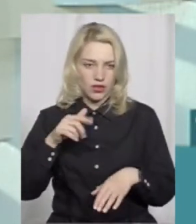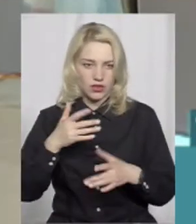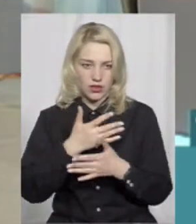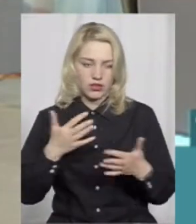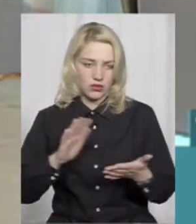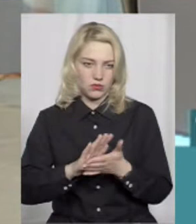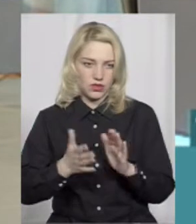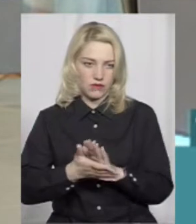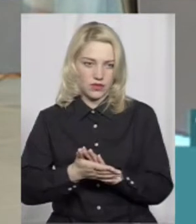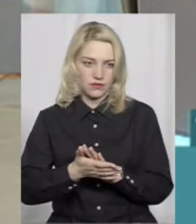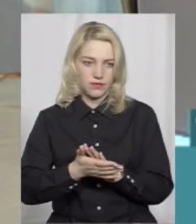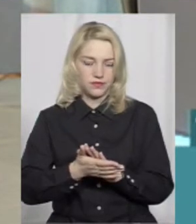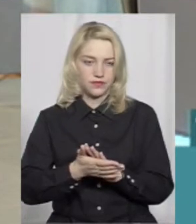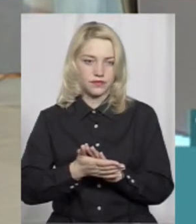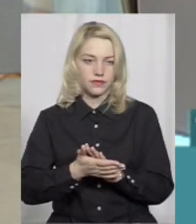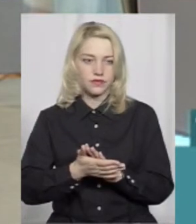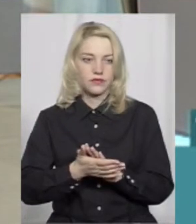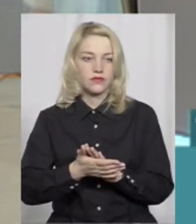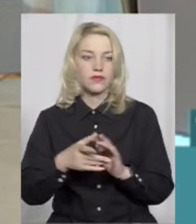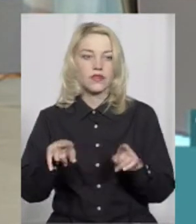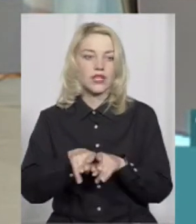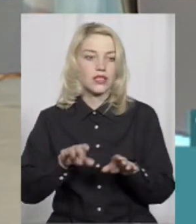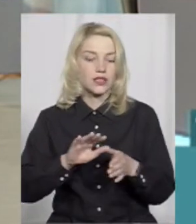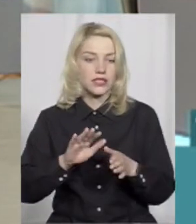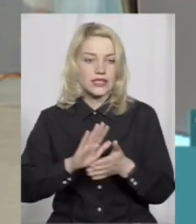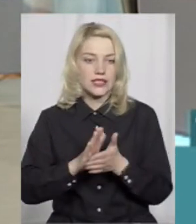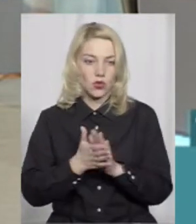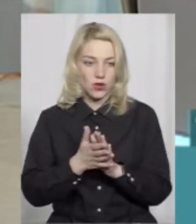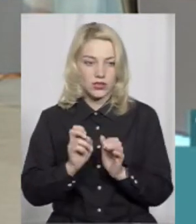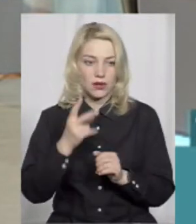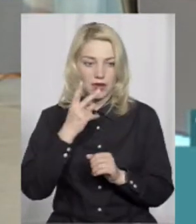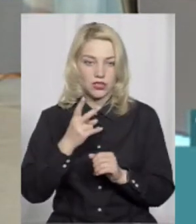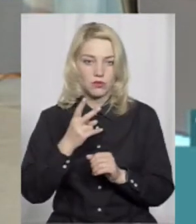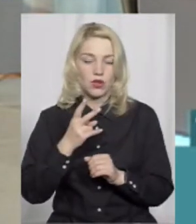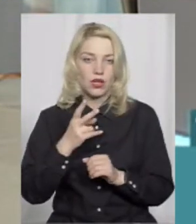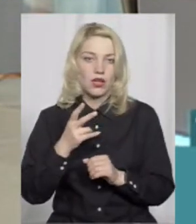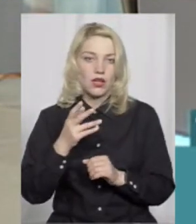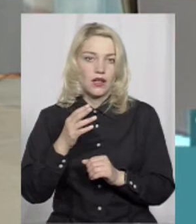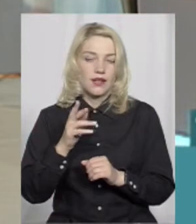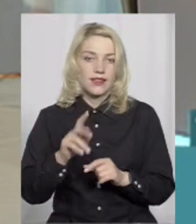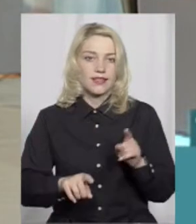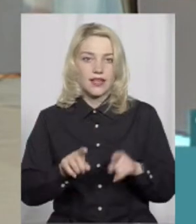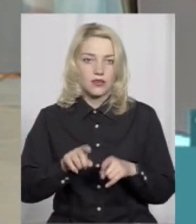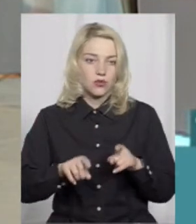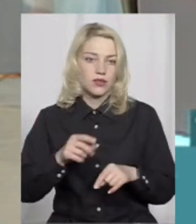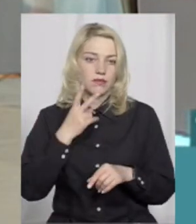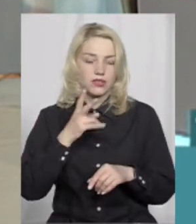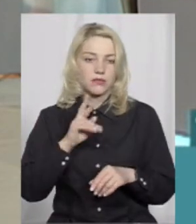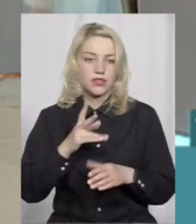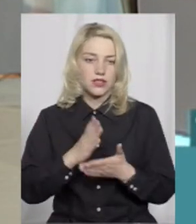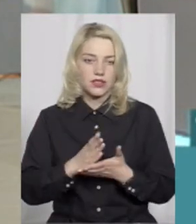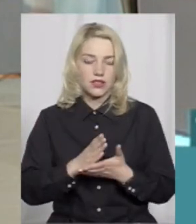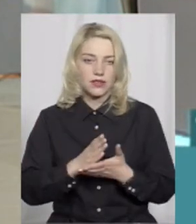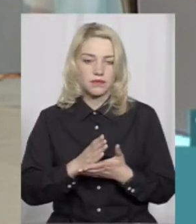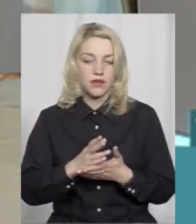обставини. Тому, ось, в таких ситуаціях винуваті водії. Деколи є, скажімо так,